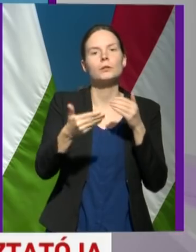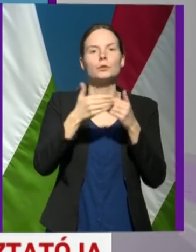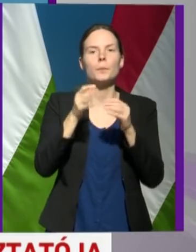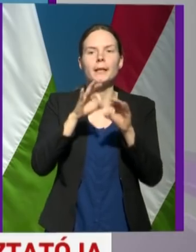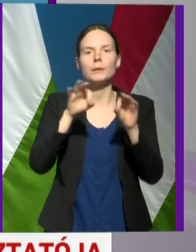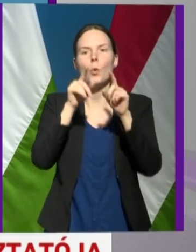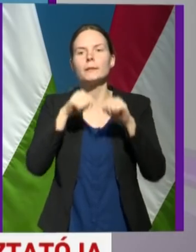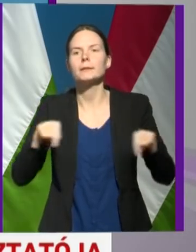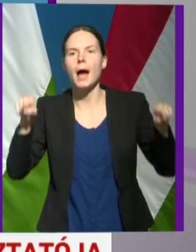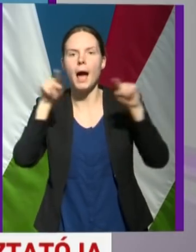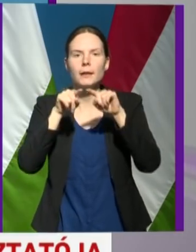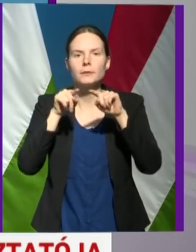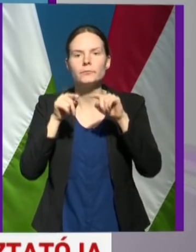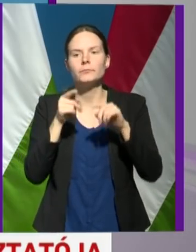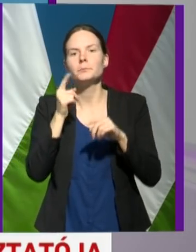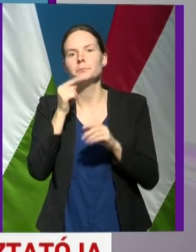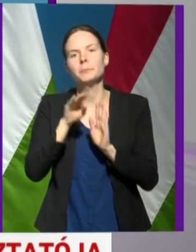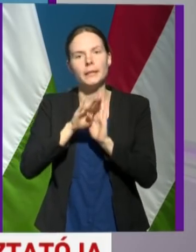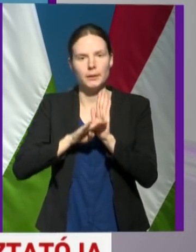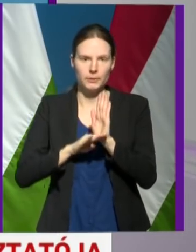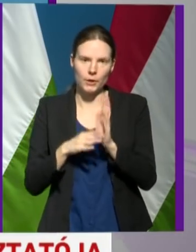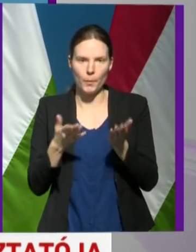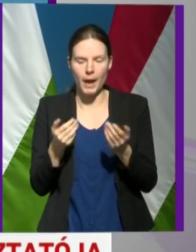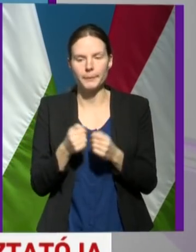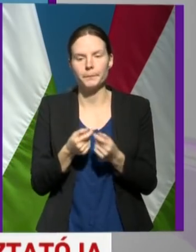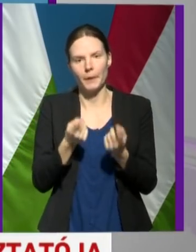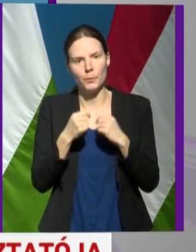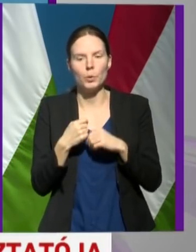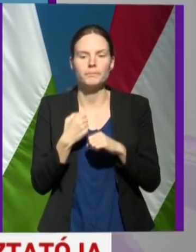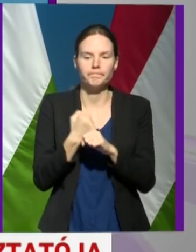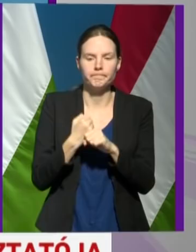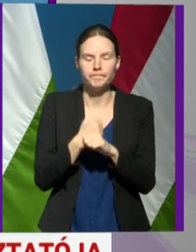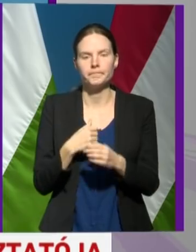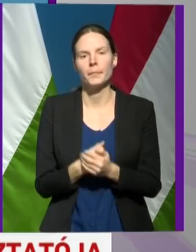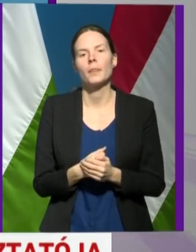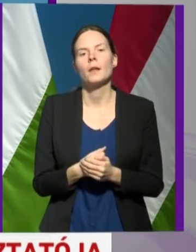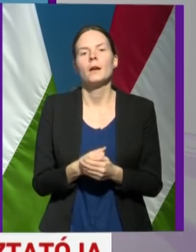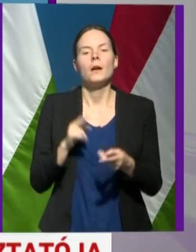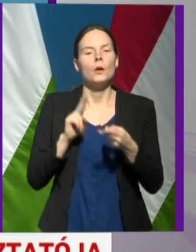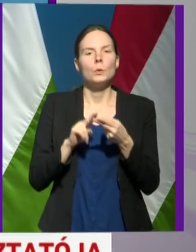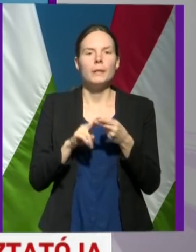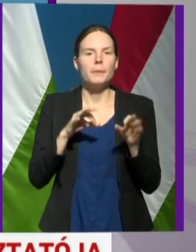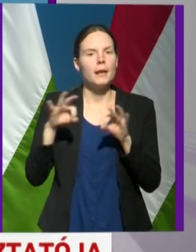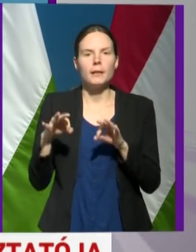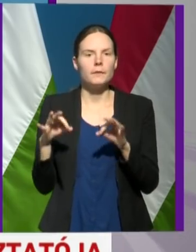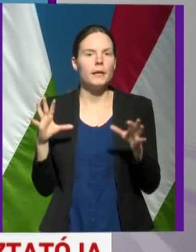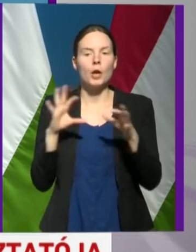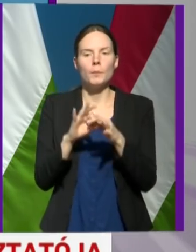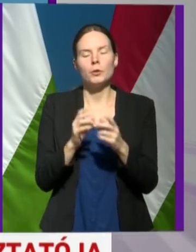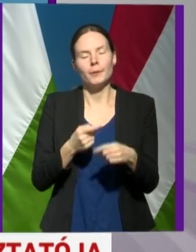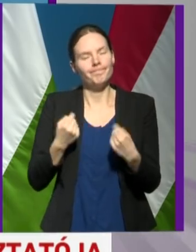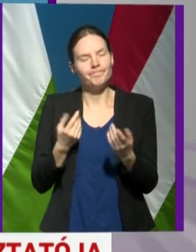korábban bevezetett intézkedéseit. Az ünnepi rendezvényekkel kapcsolatosan azt javasoljuk, hogy